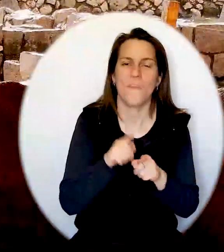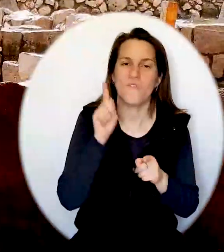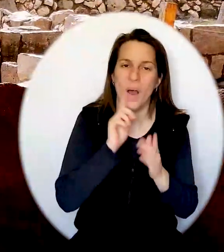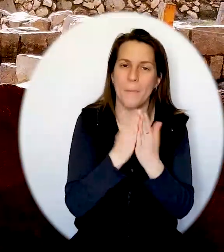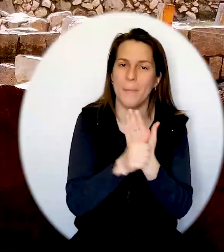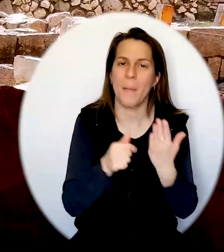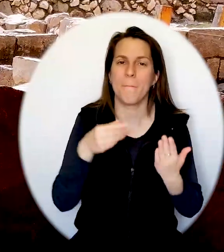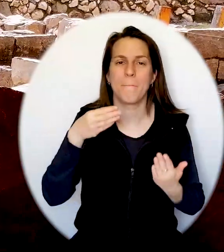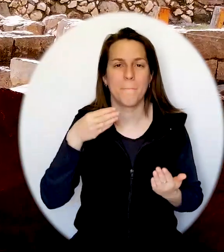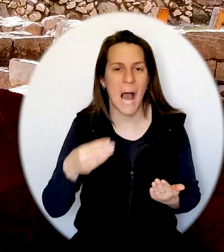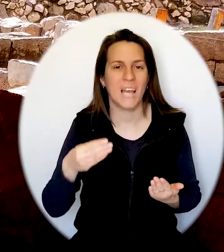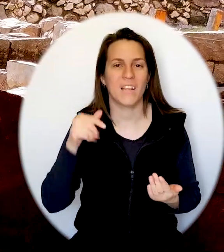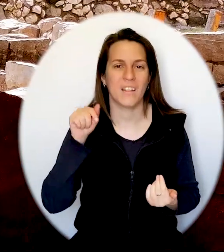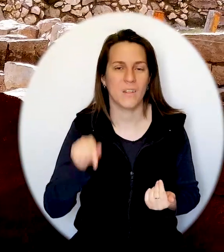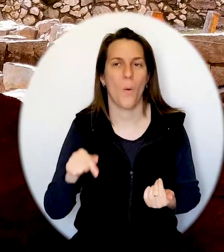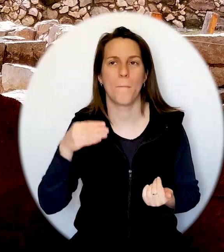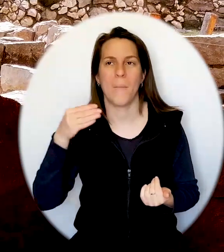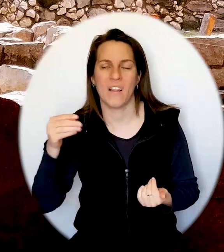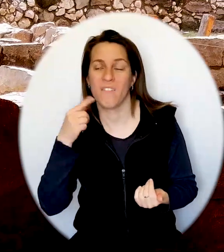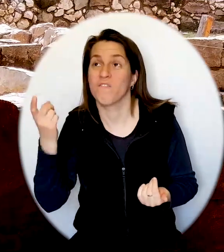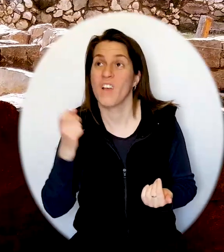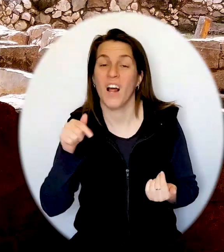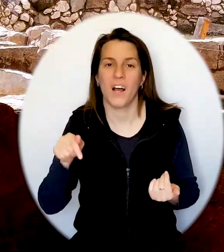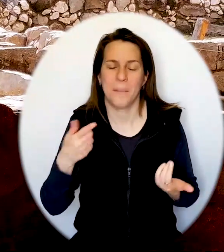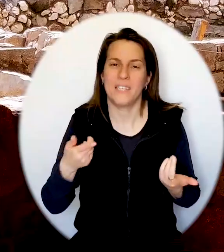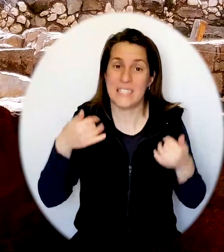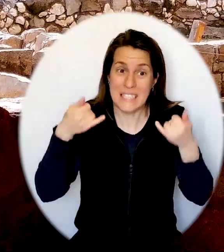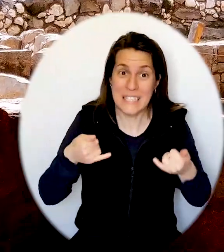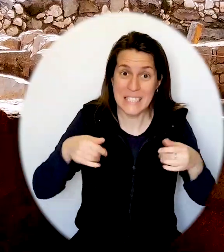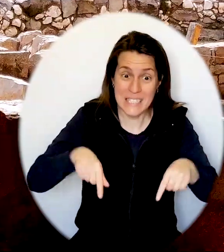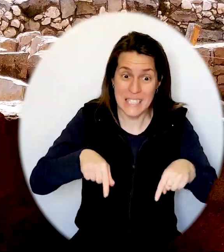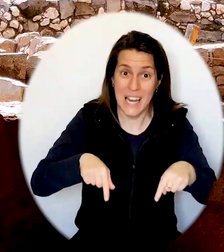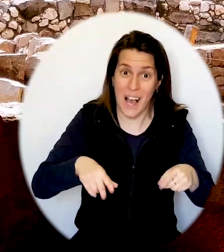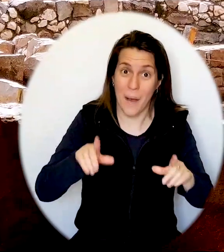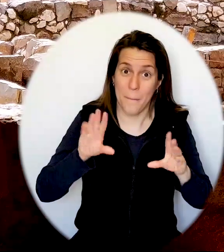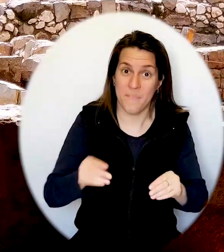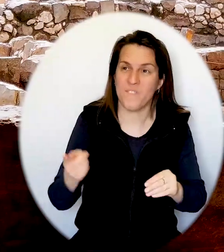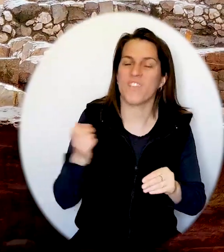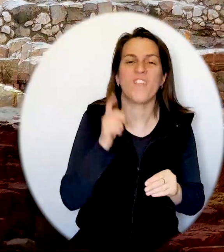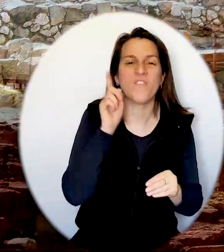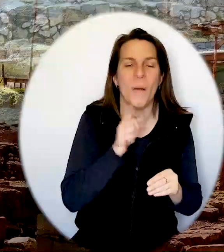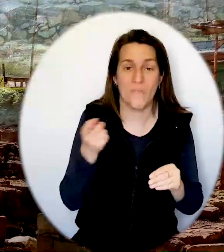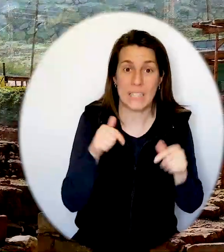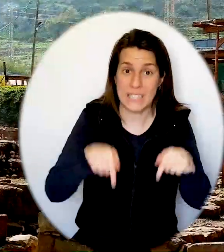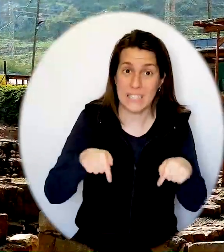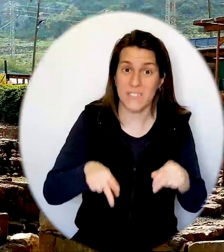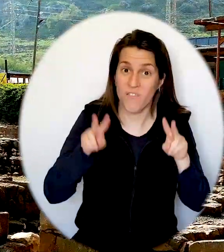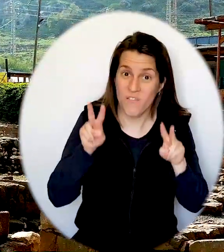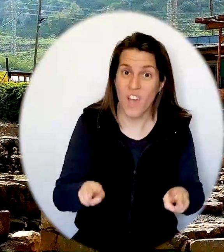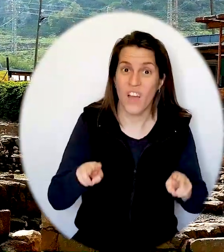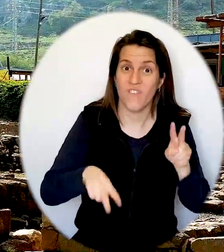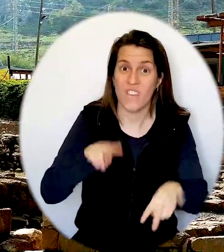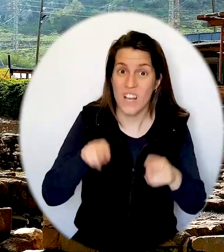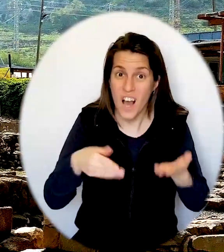dans le lieu où nous nous trouvons maintenant ? Est-ce que c'est vraiment le village, la ville de Marie